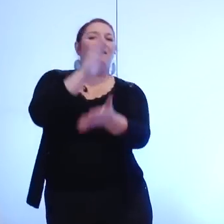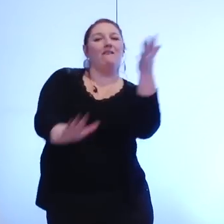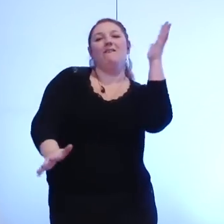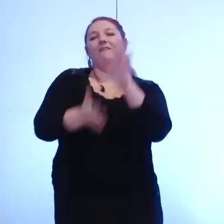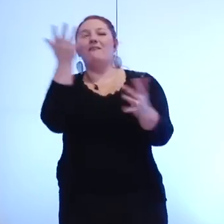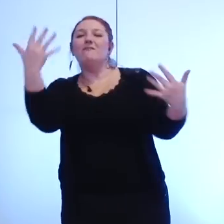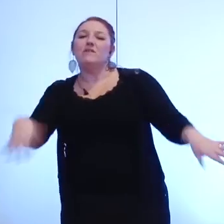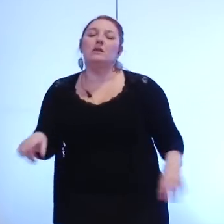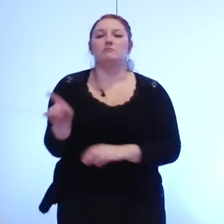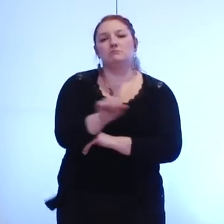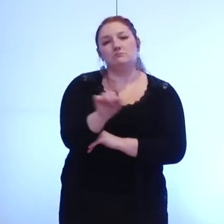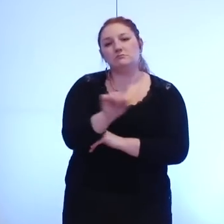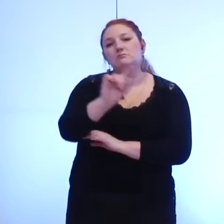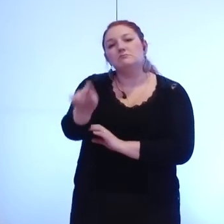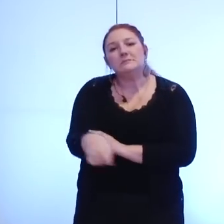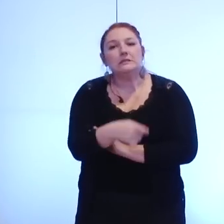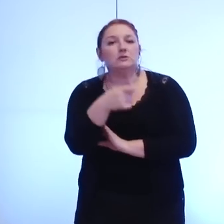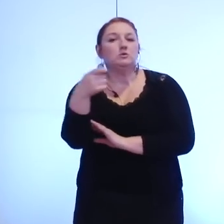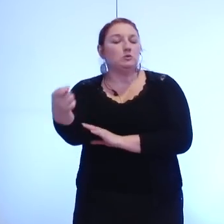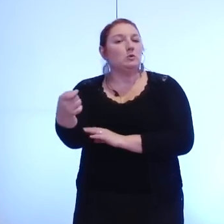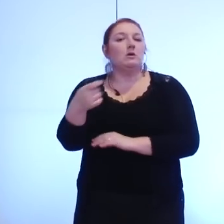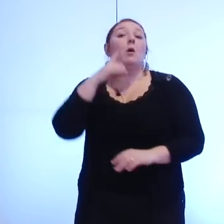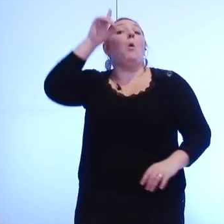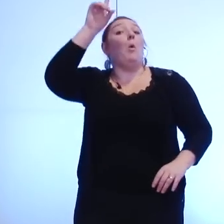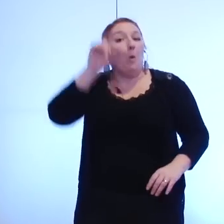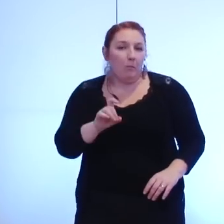il y a effectivement une prise d'effet